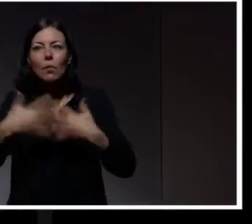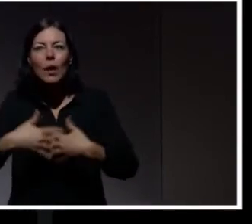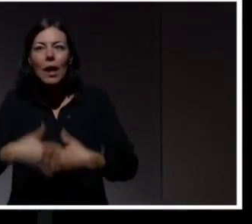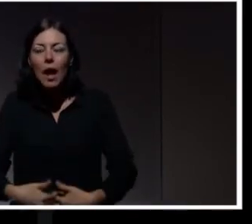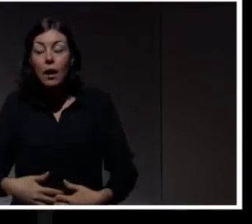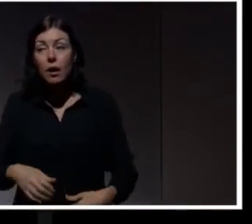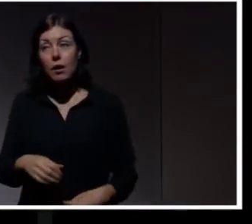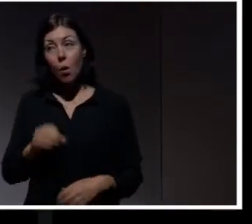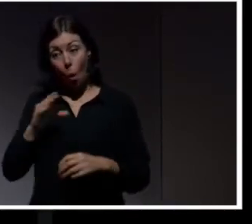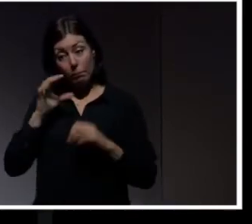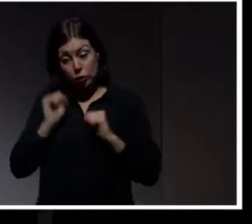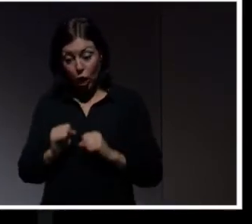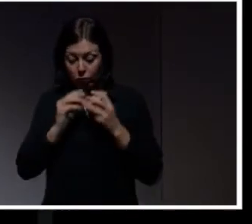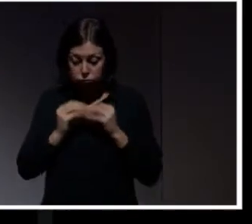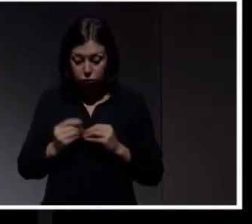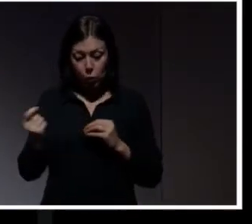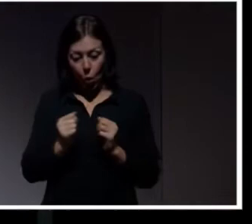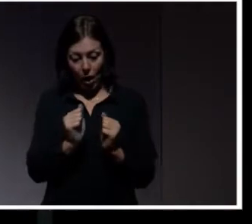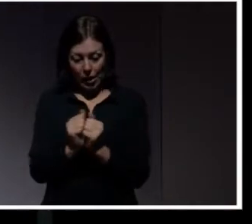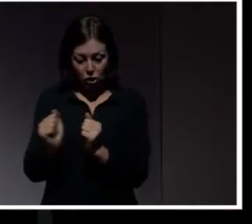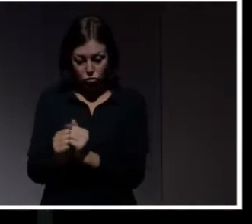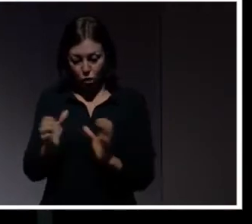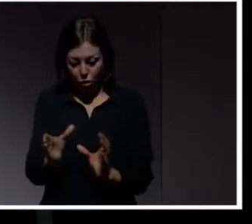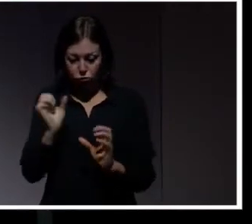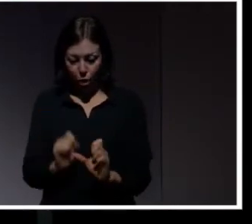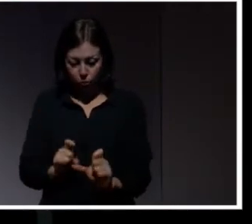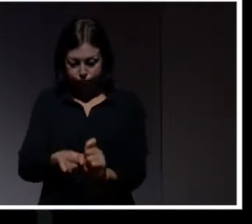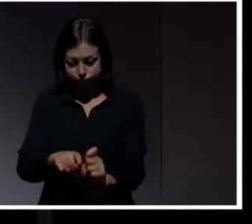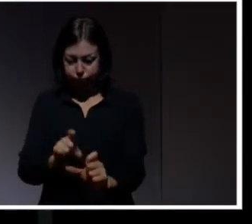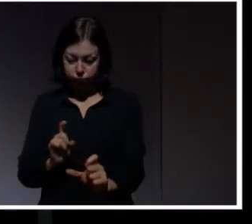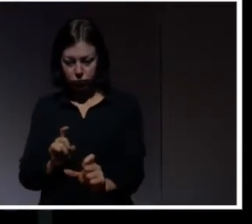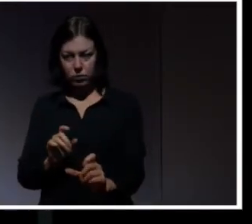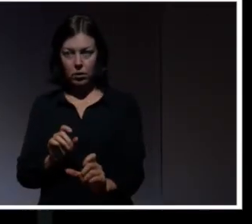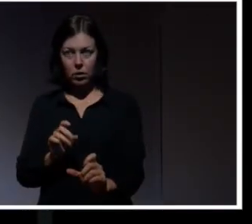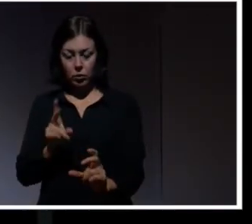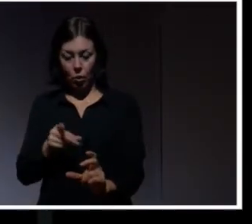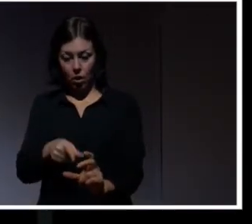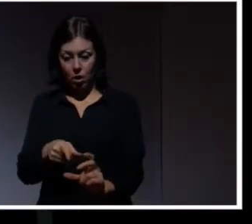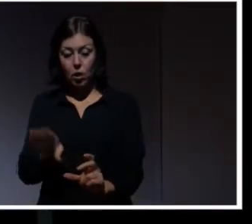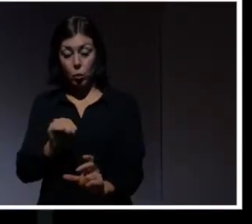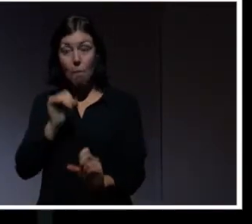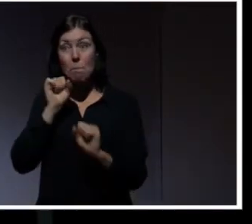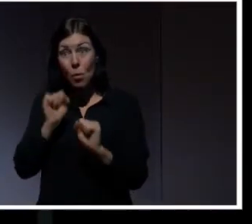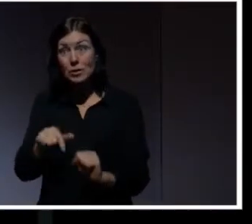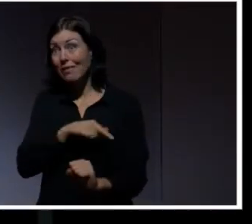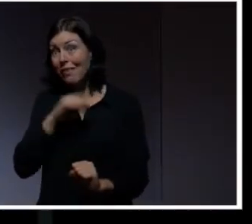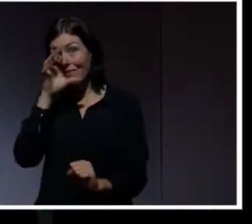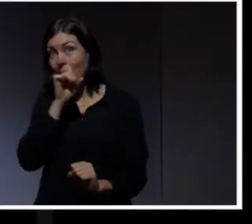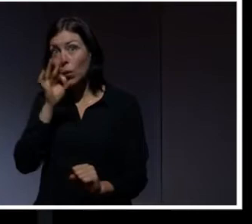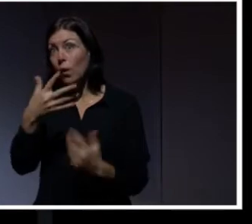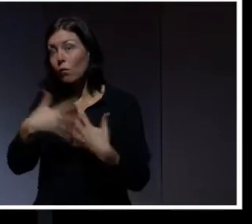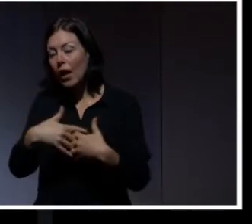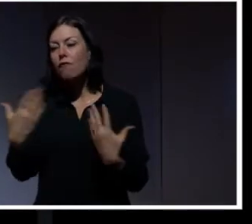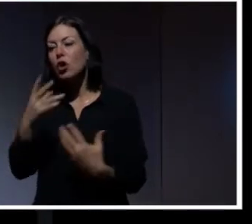nu ska göra en sån här pryl som ska kopplas upp och kopplas ihop så måste man faktiskt fatta hur det fungerar. Det som